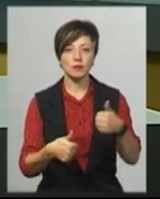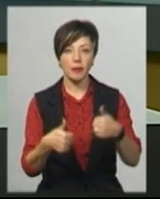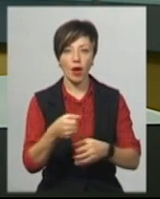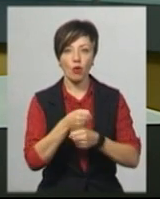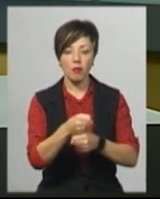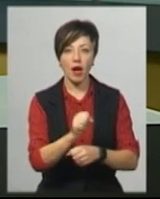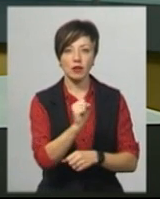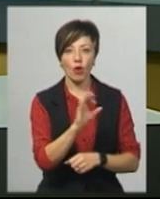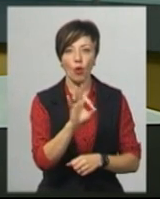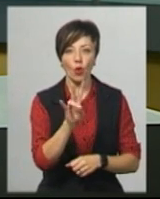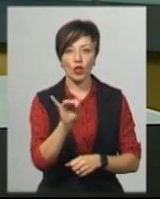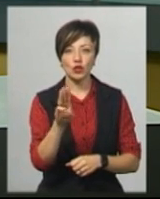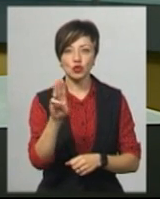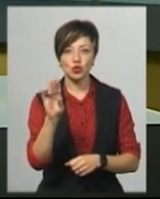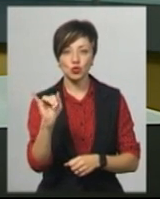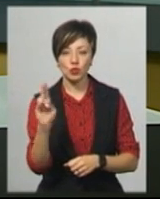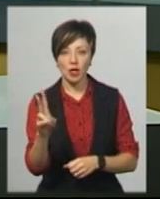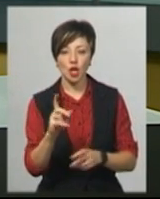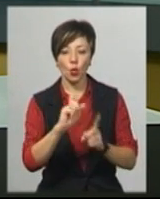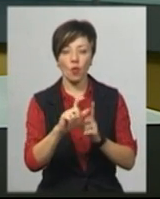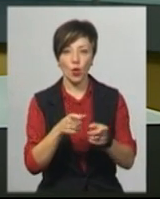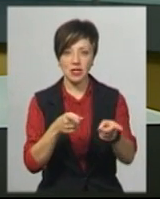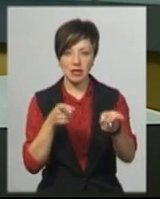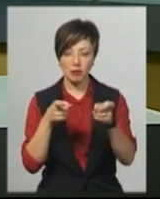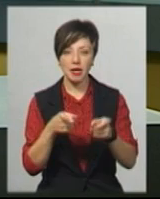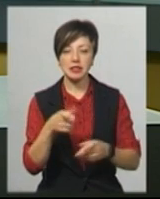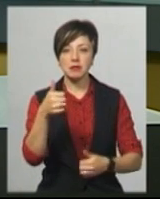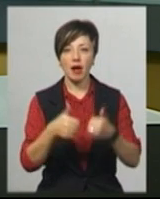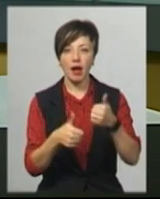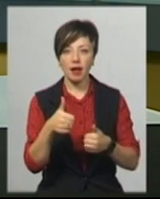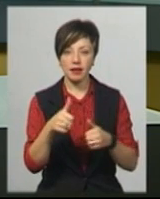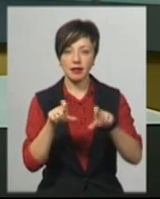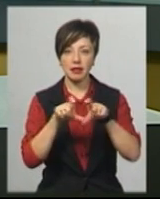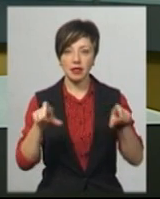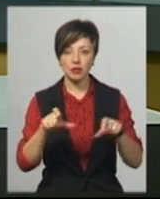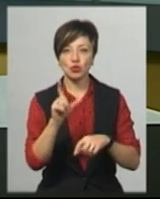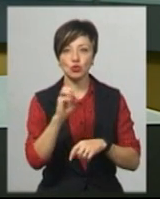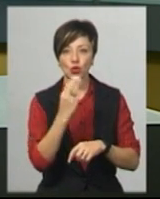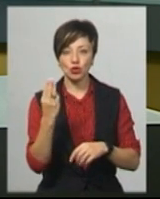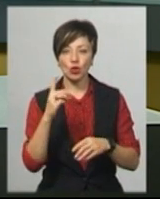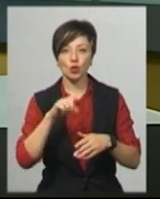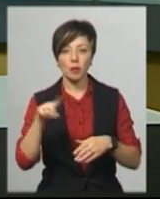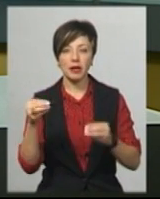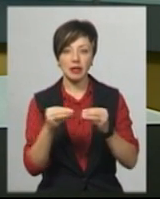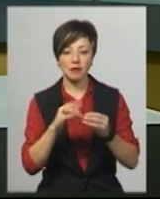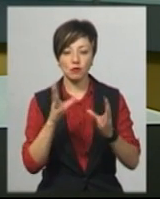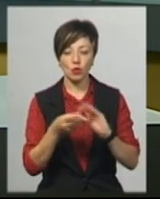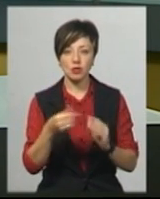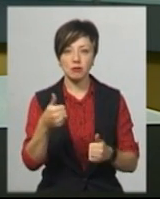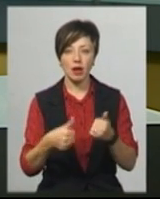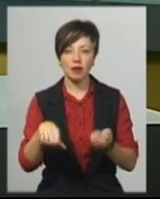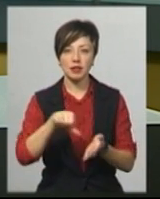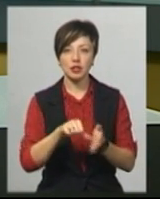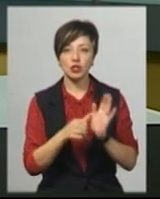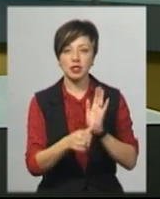«Кубок Анатолія Унищука» з кульової стрільби. Змагання відбулися в тирі Хмельницької загальноосвітньої школи номер 10. Всього у змаганні взяло